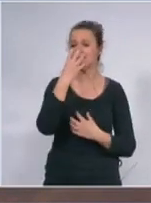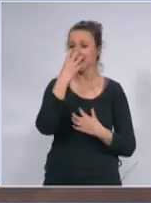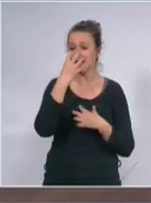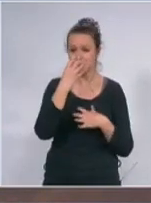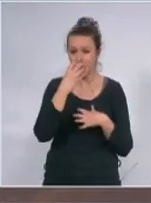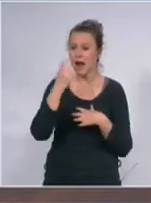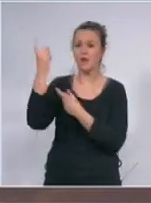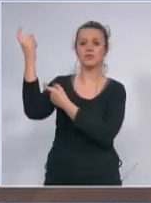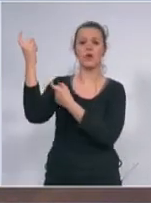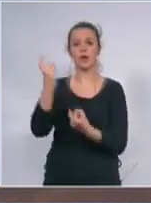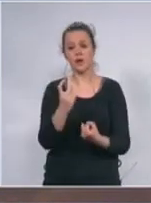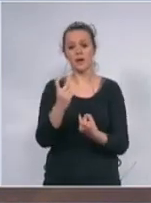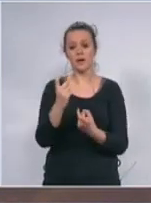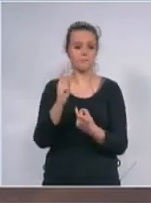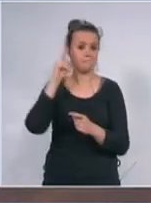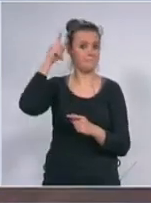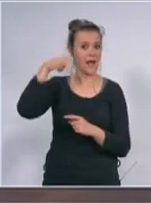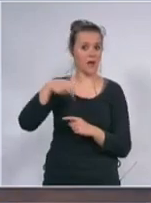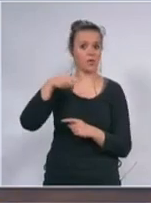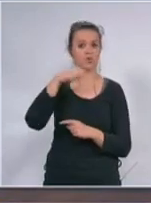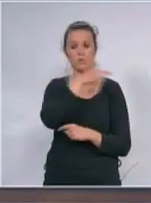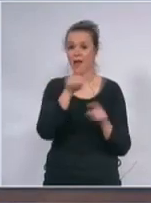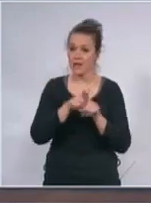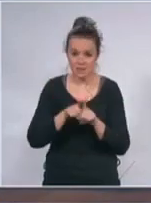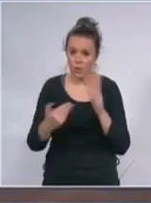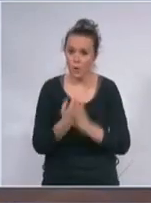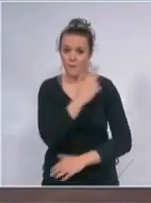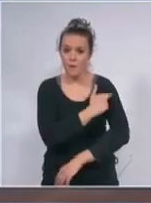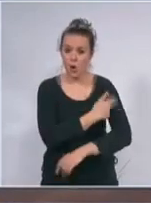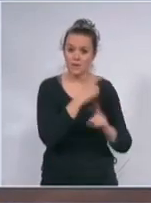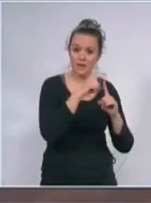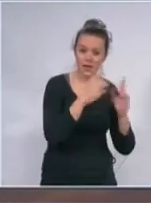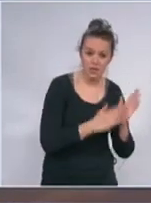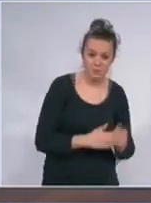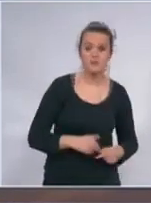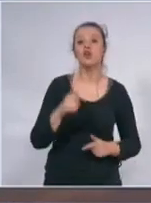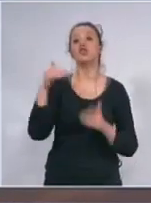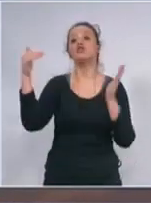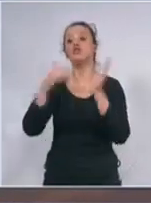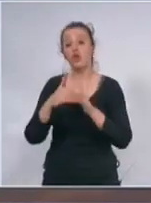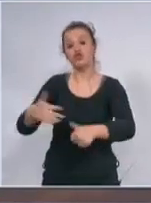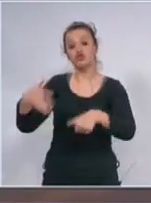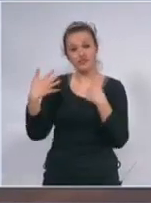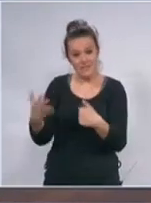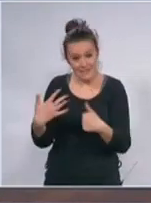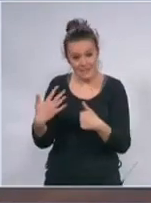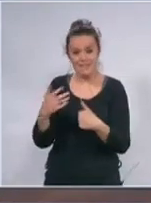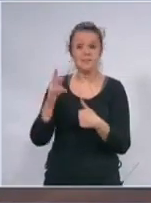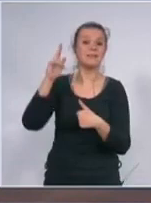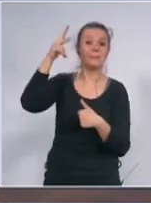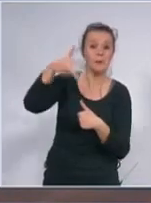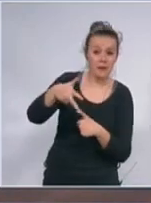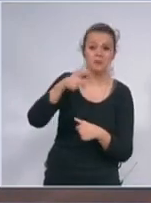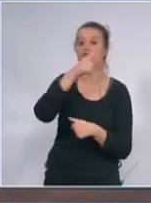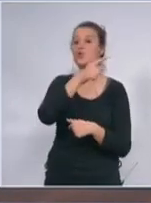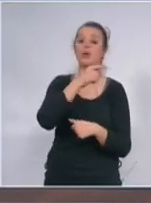stići dan posle toga u Mišovići i da će posle toga stići još 60 respiratora što u Mišovi i